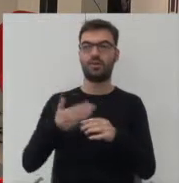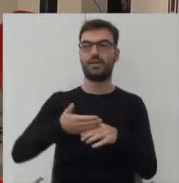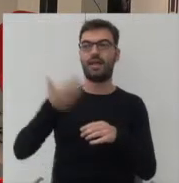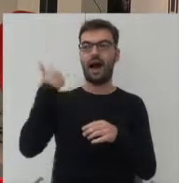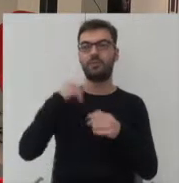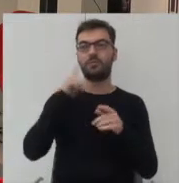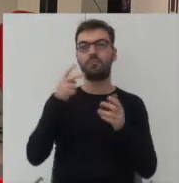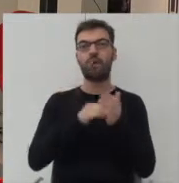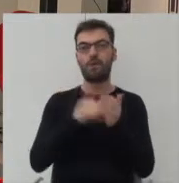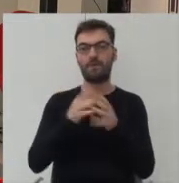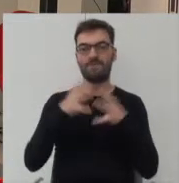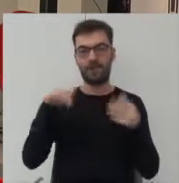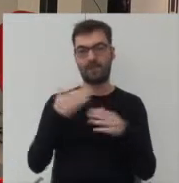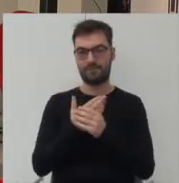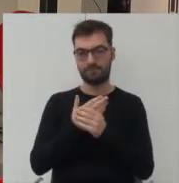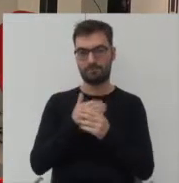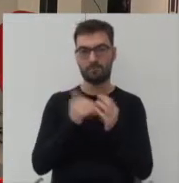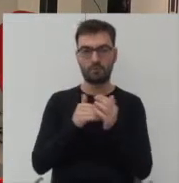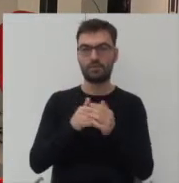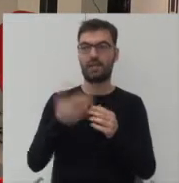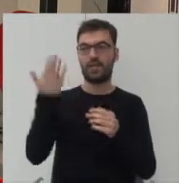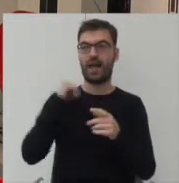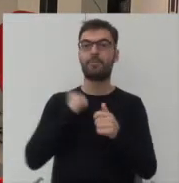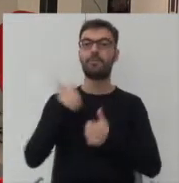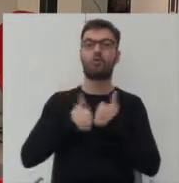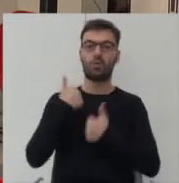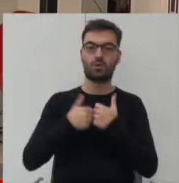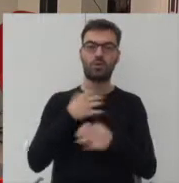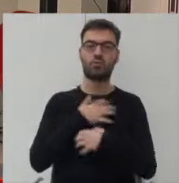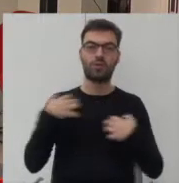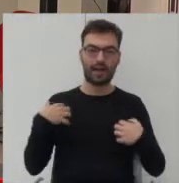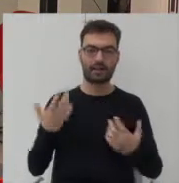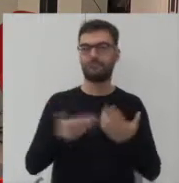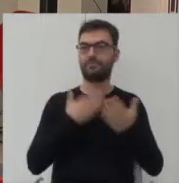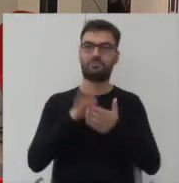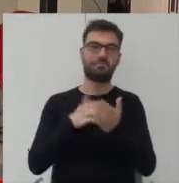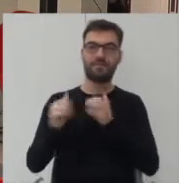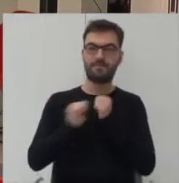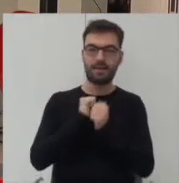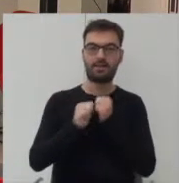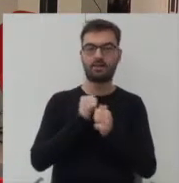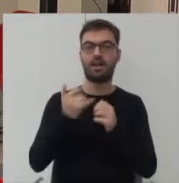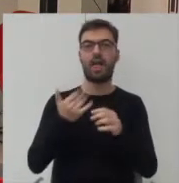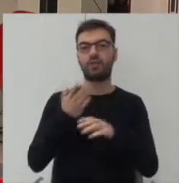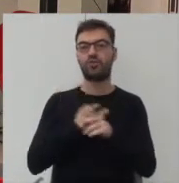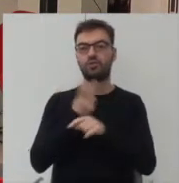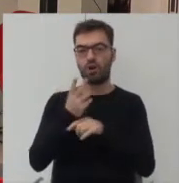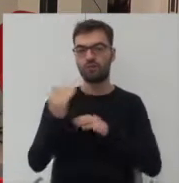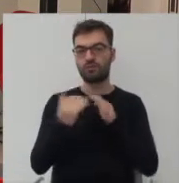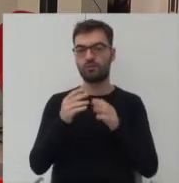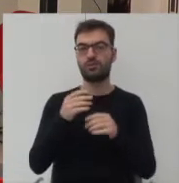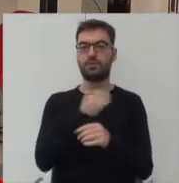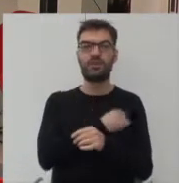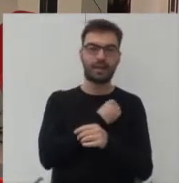poszukiwany przez duże korporacje. Kiedyś, żeby konkurować w gospodarce, walczyło się o dostęp do surowców, o do